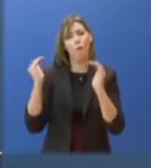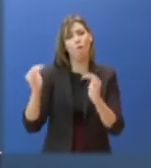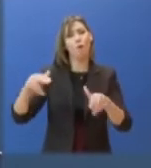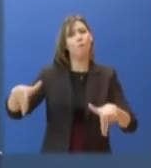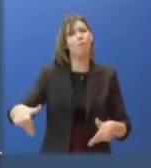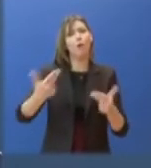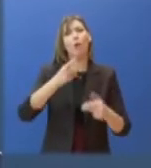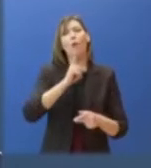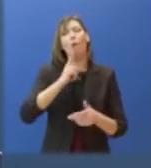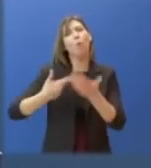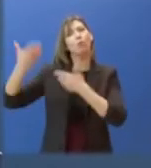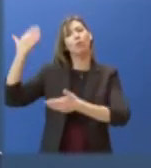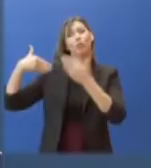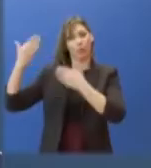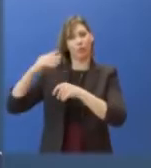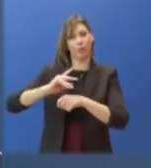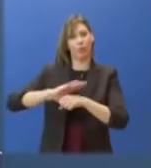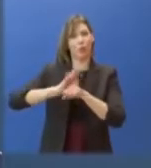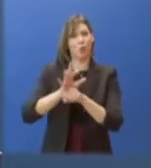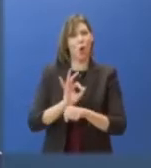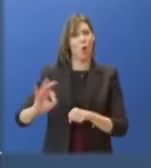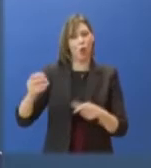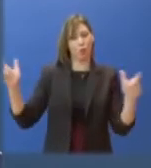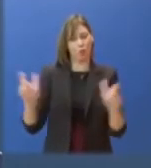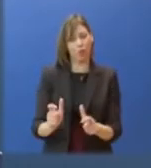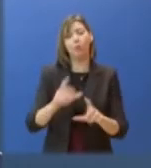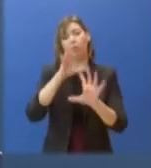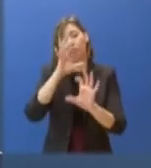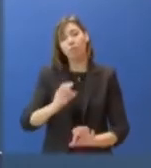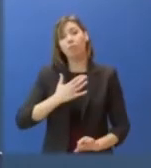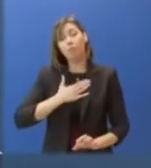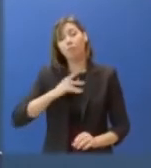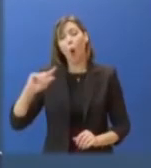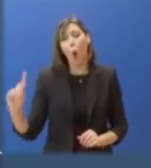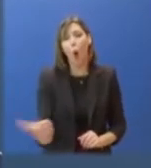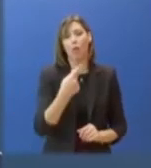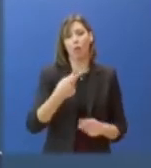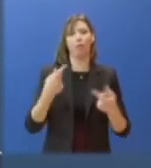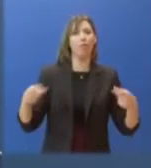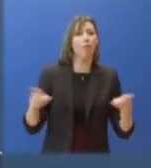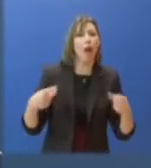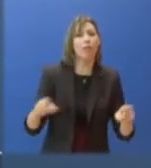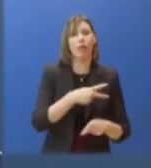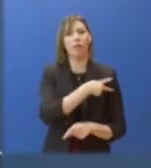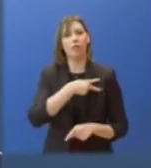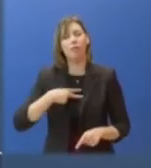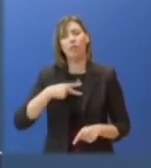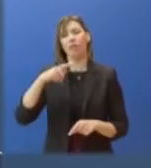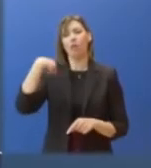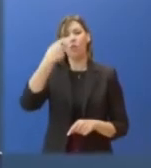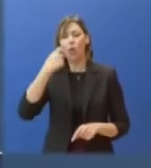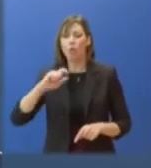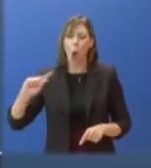Και θέλουμε να ευχαριστήσουμε τους εκπαιδευτικούς, τους μαθητές, τους γονείς και τα στελέχη της εκπαίδευσης για την άμεση ανταποκρίσή τους και την ετοιμότητά τους